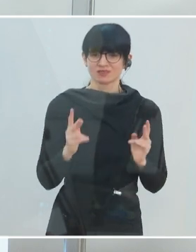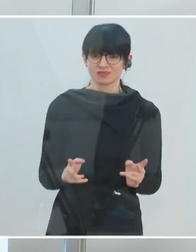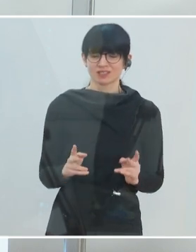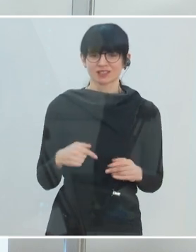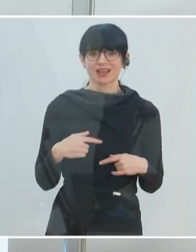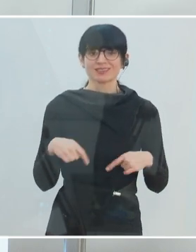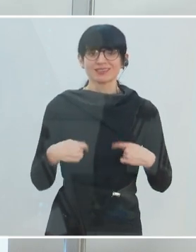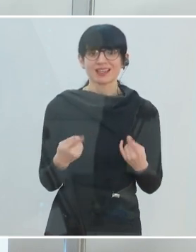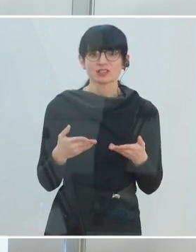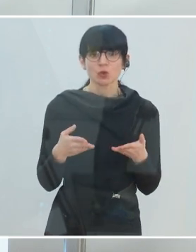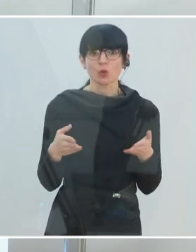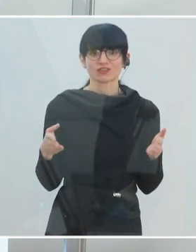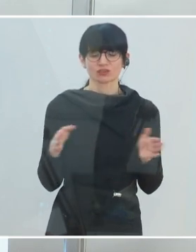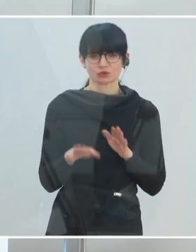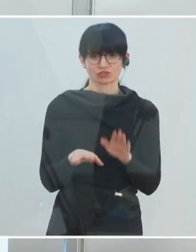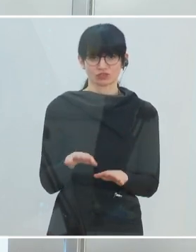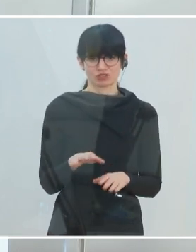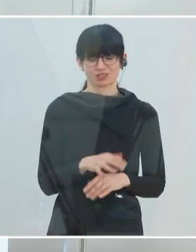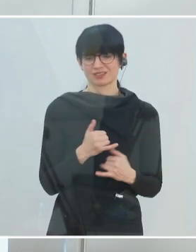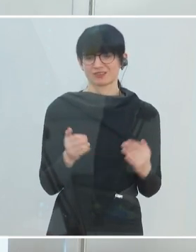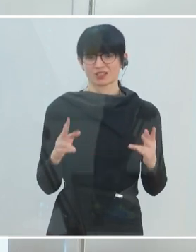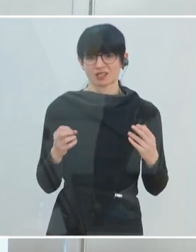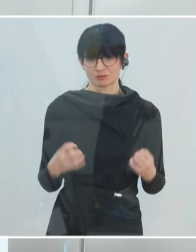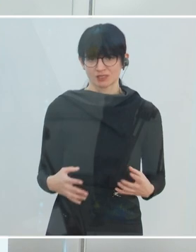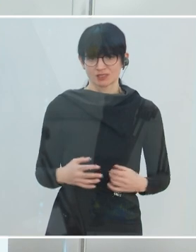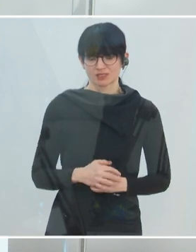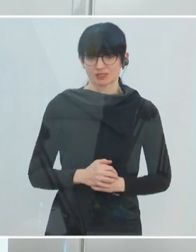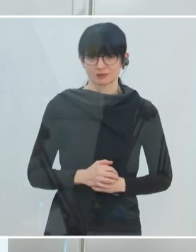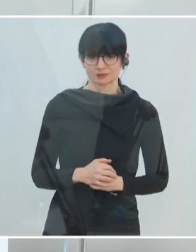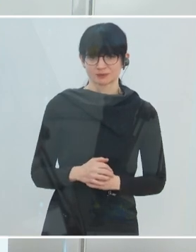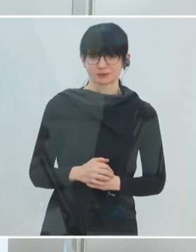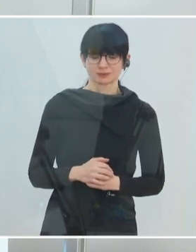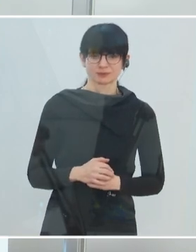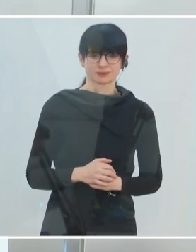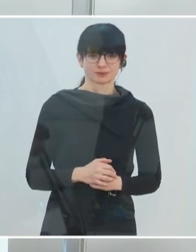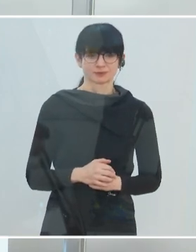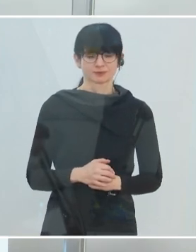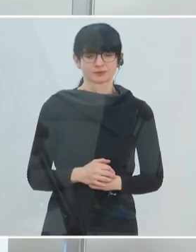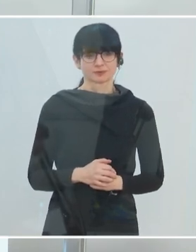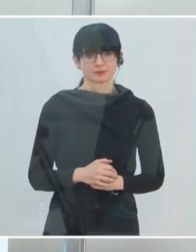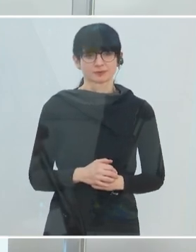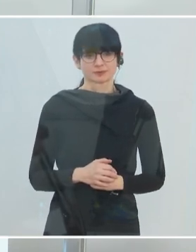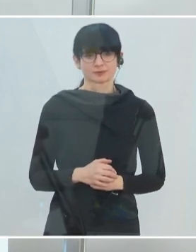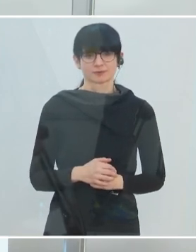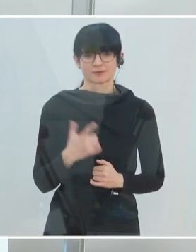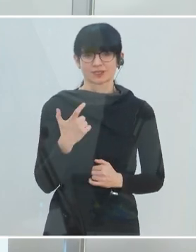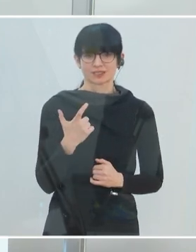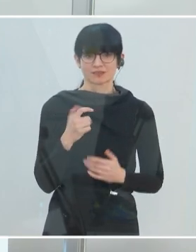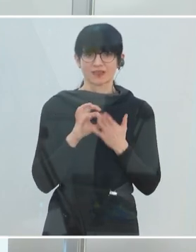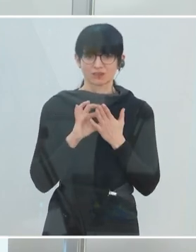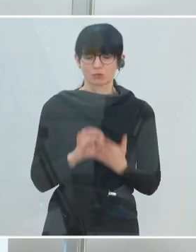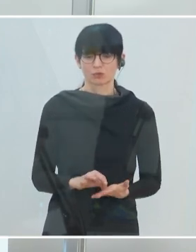Lockerungsschritt im Bereich der Alten- und Pflegeheime auf Basis der dann erfolgten Durchimpfung aussehen. Ein zweiter Punkt.